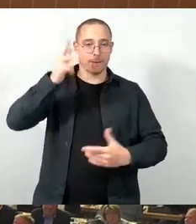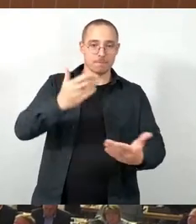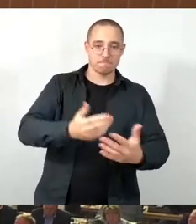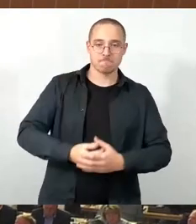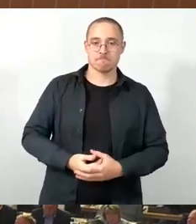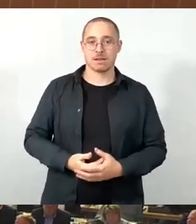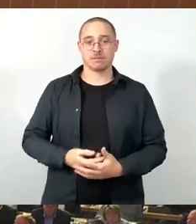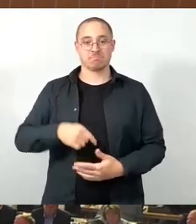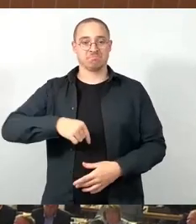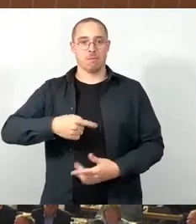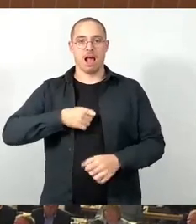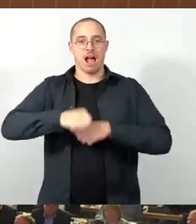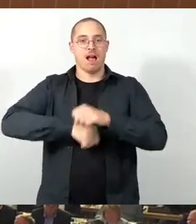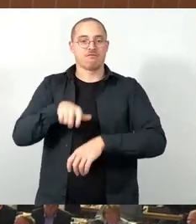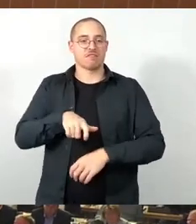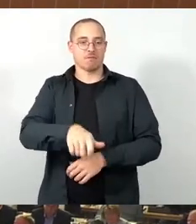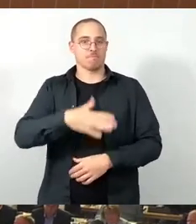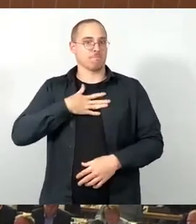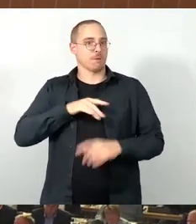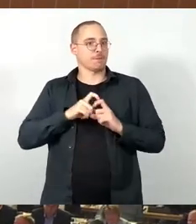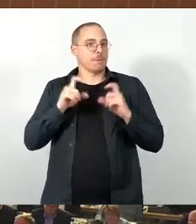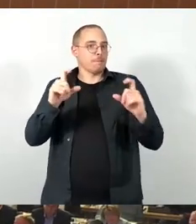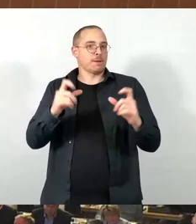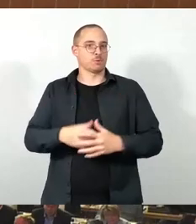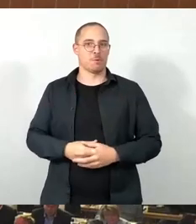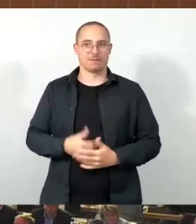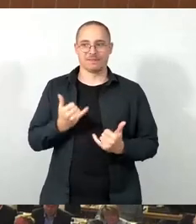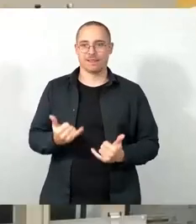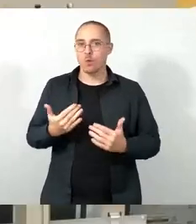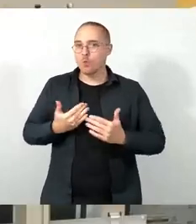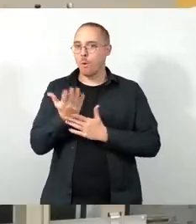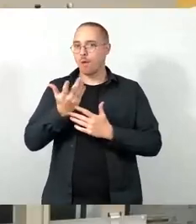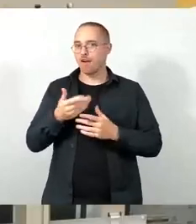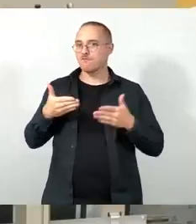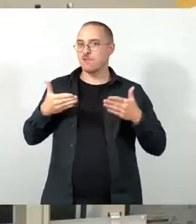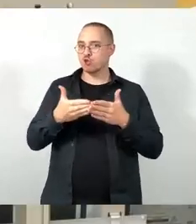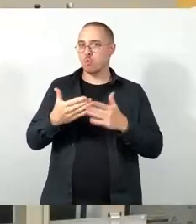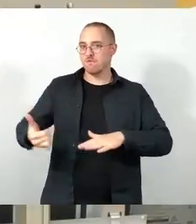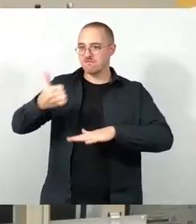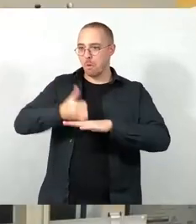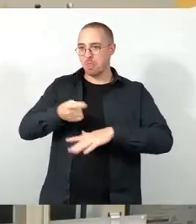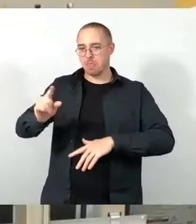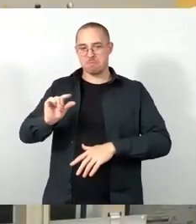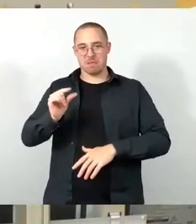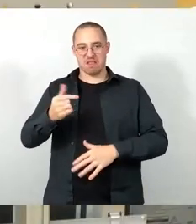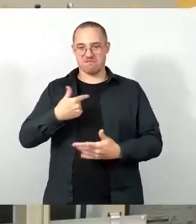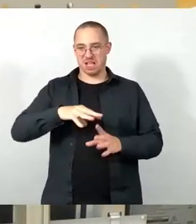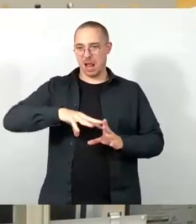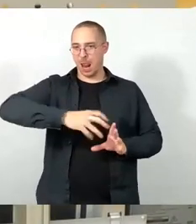Wurde mir allerdings von meinem neuen Fraktionsvorsitzenden ja geklaut jetzt in der Debatte. Aber jetzt darf ich nochmal.